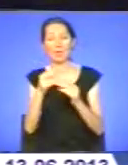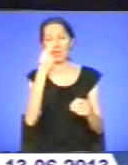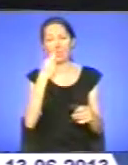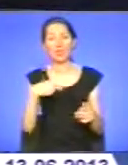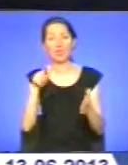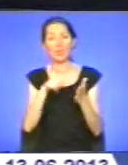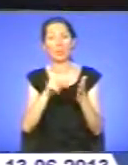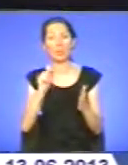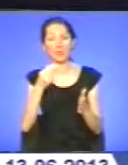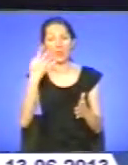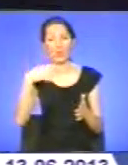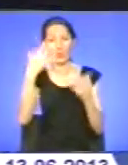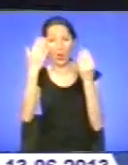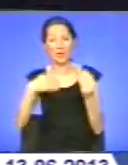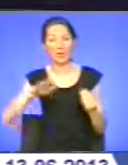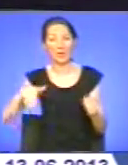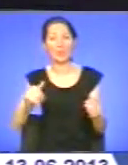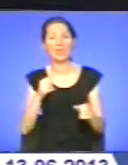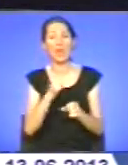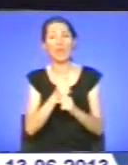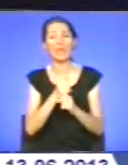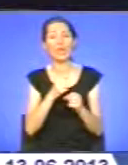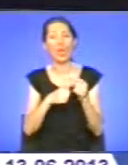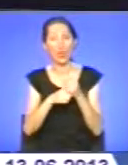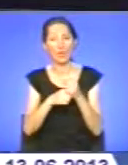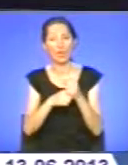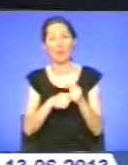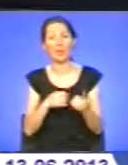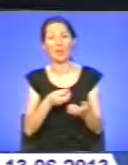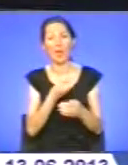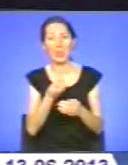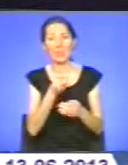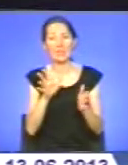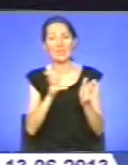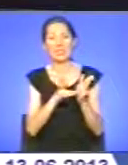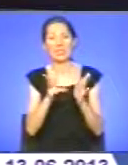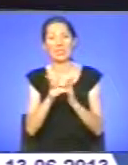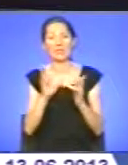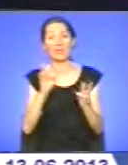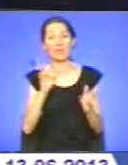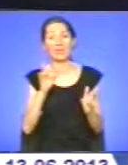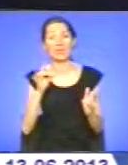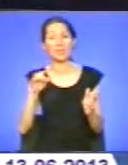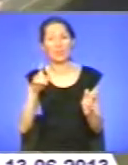четвер, на сороковий день після Великодня. Репортаж церкви Різдва при Святої Богородиці Тернополя.